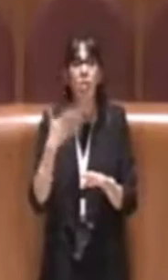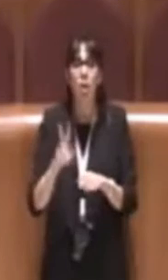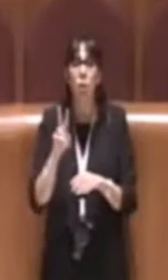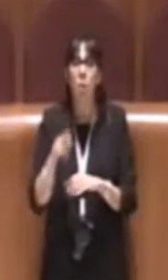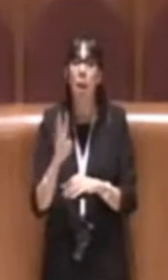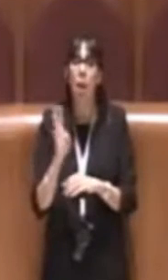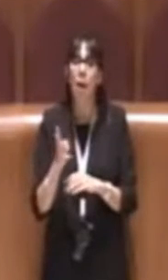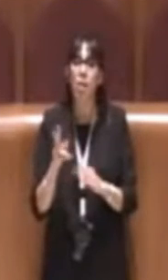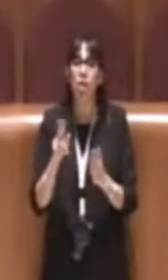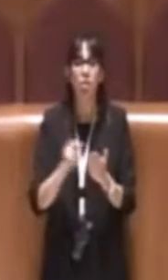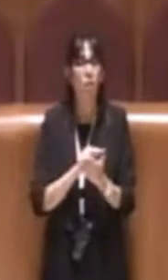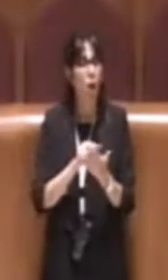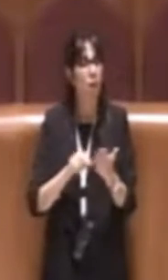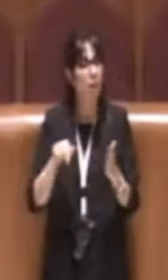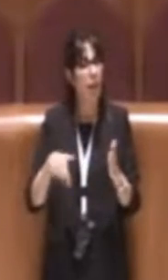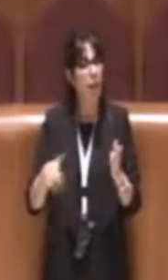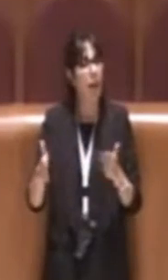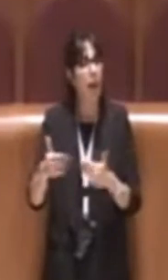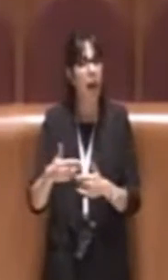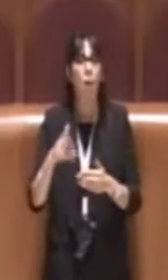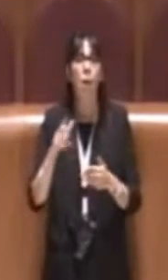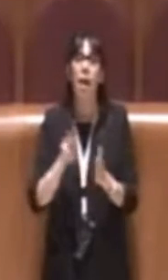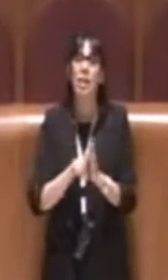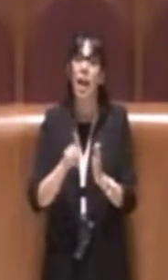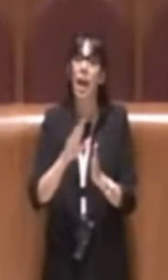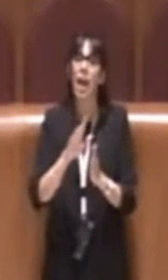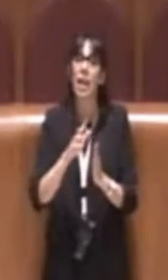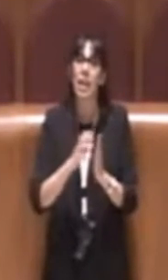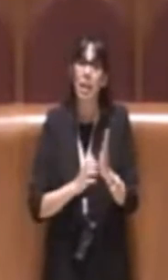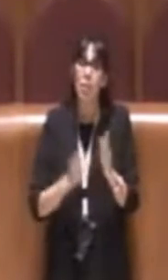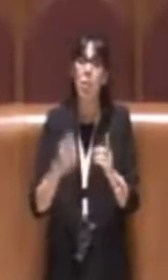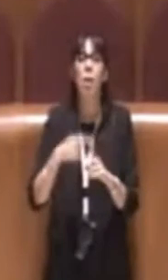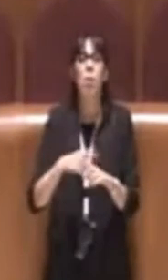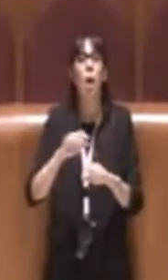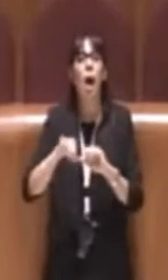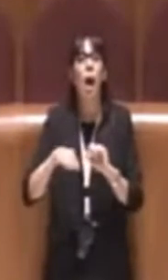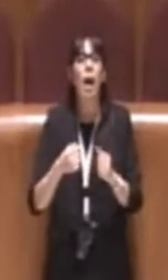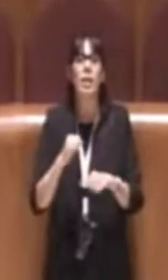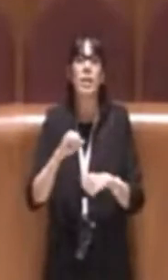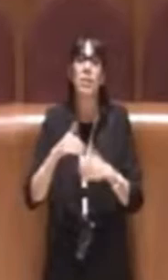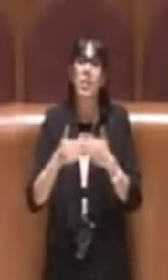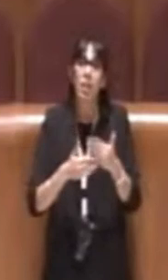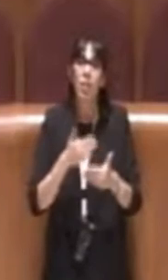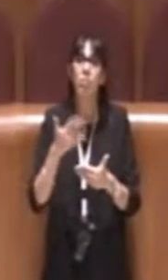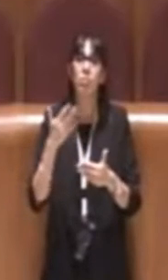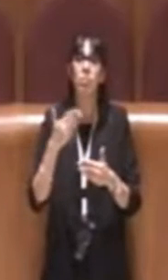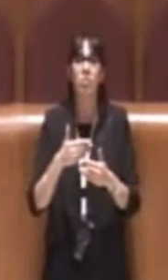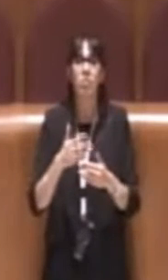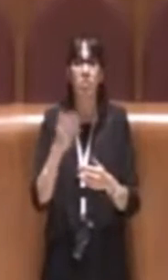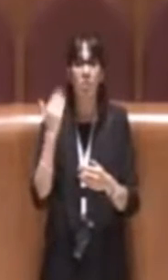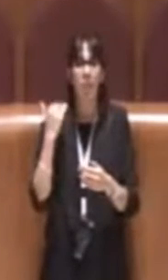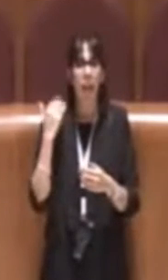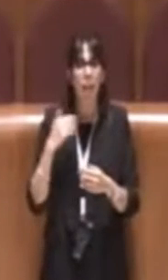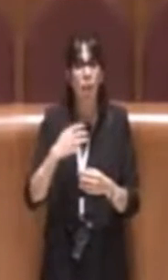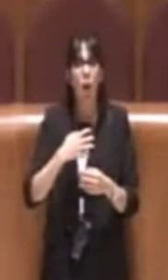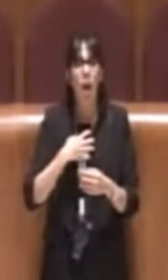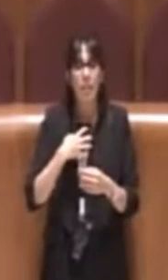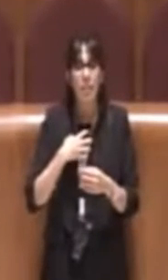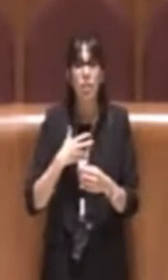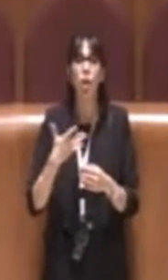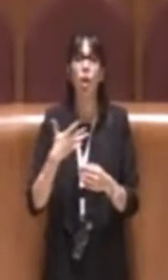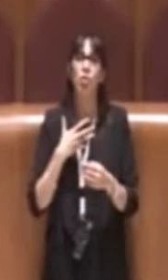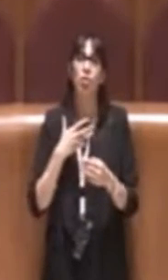2014 e anche tutta l'attività svolta dal precedente assessore con il protocollo d'intesa,